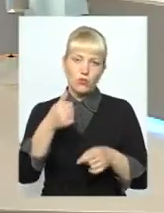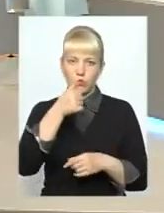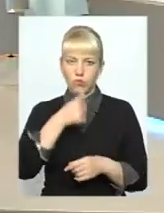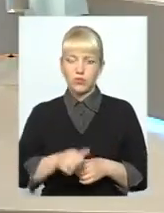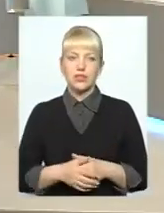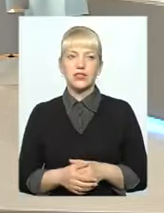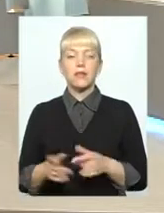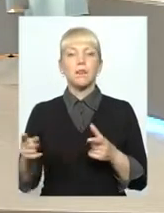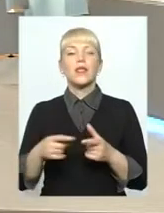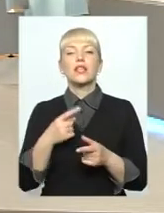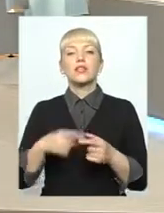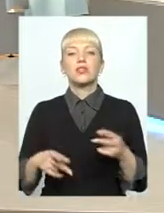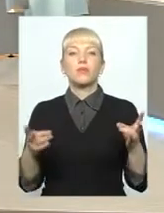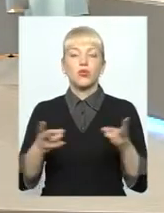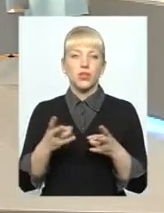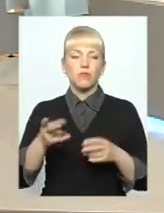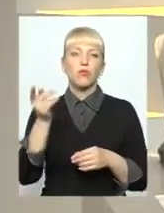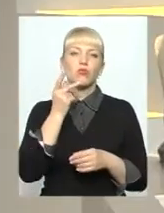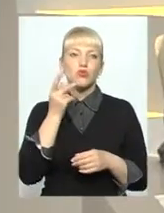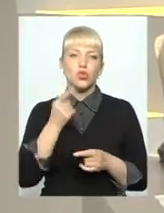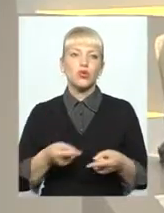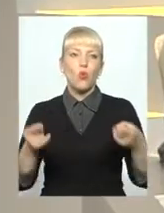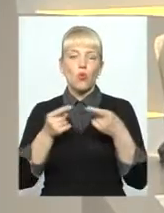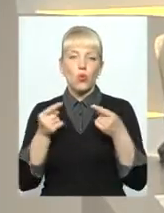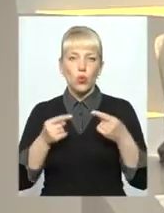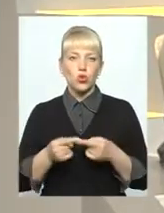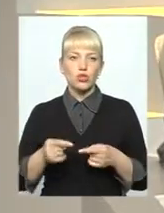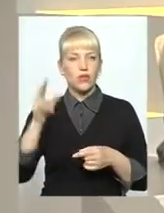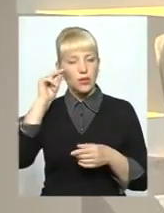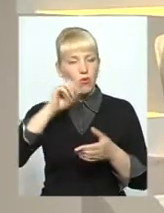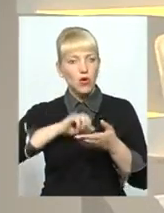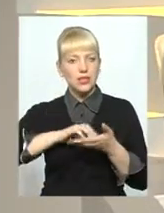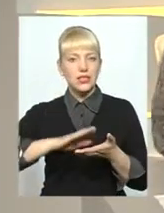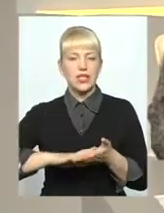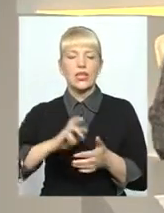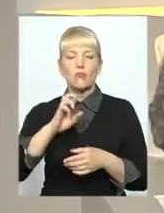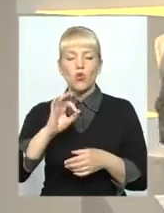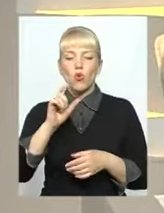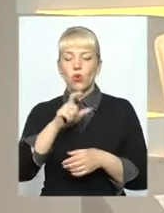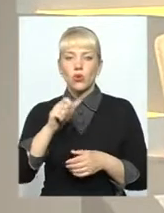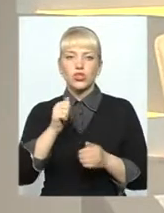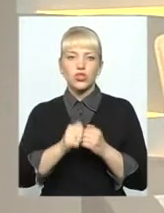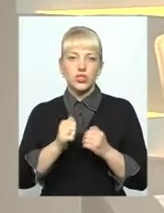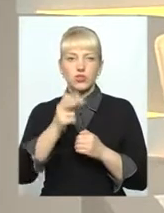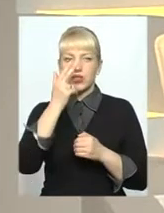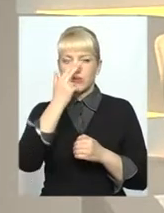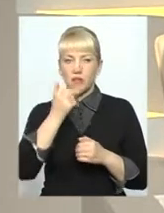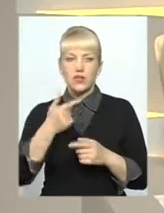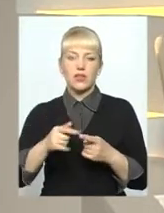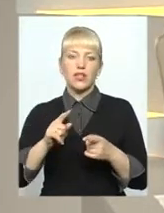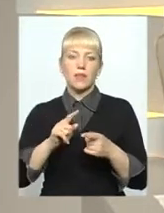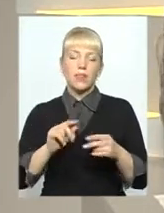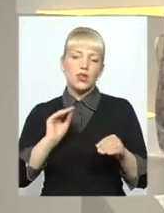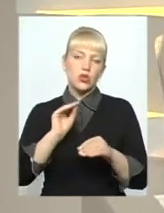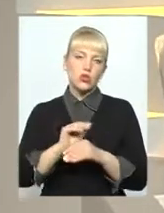чи потрібно постійно уточнювати показники, тому що часто люди зазвичай, як звикли, до такого-то